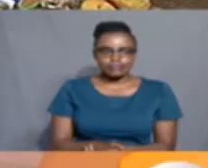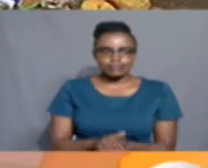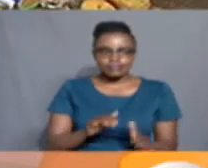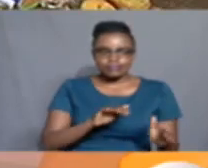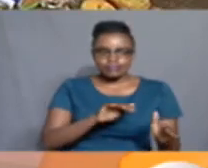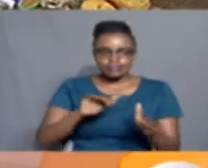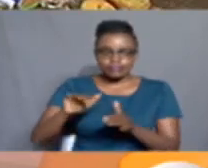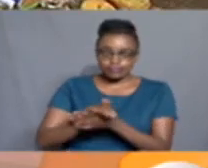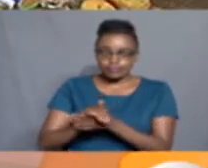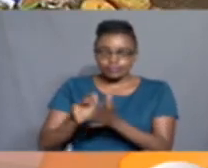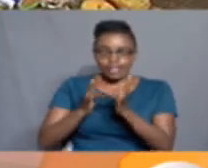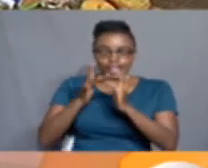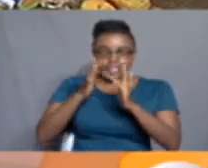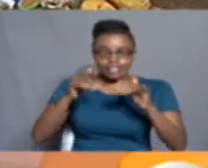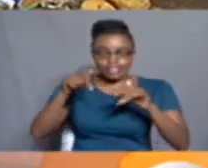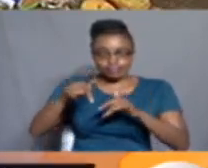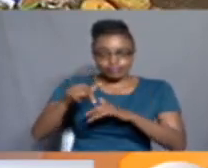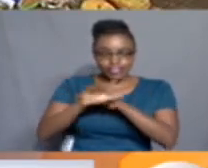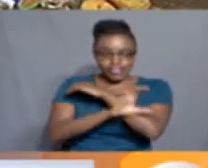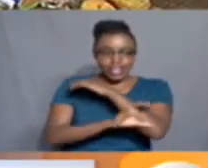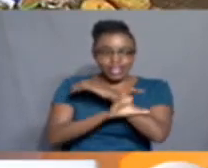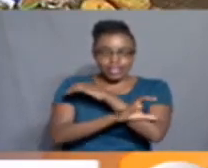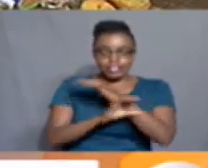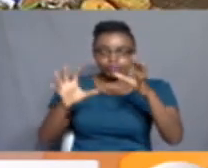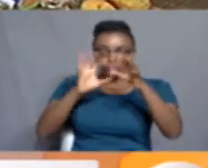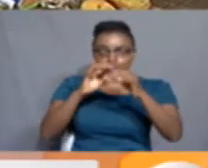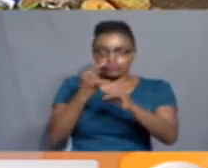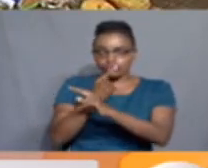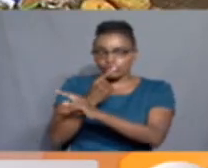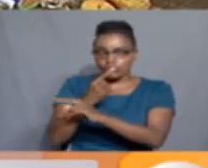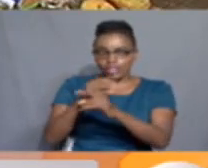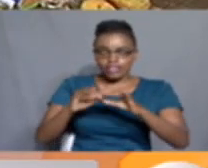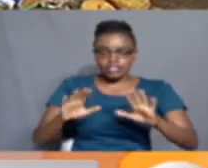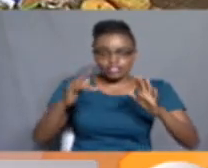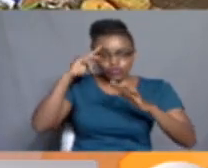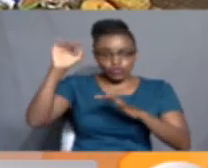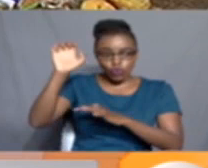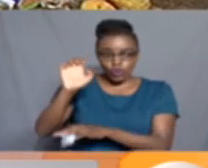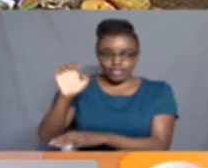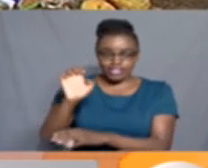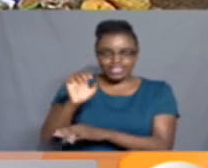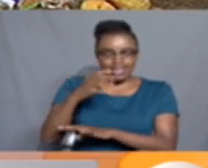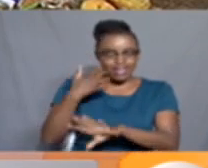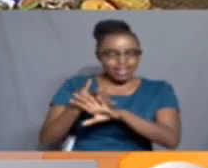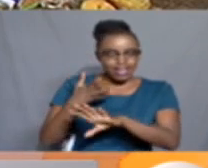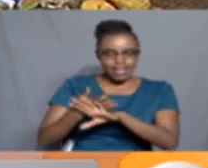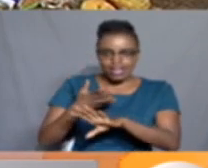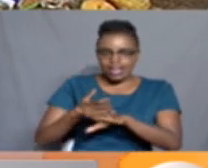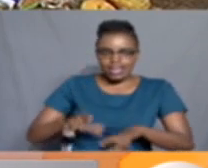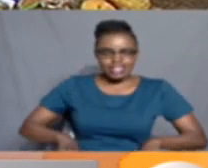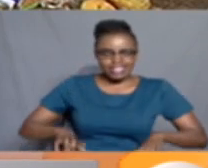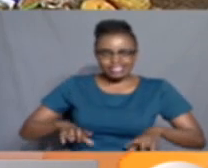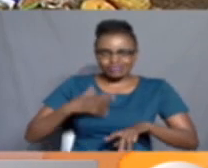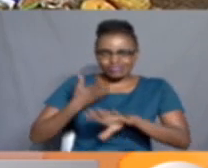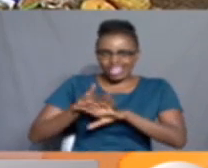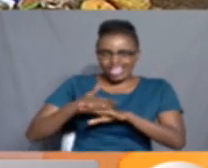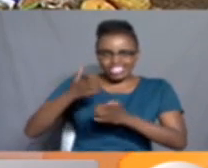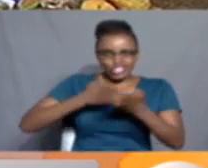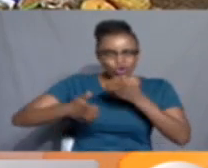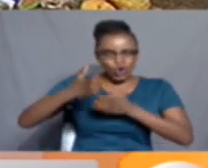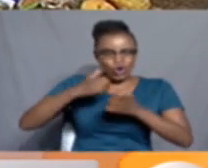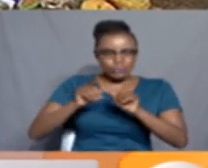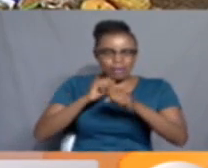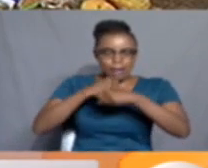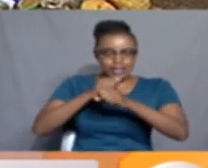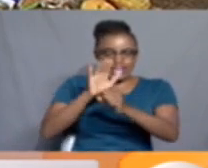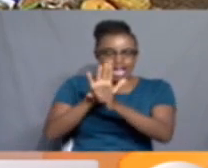Na muhuku wa kristo wa humu nchini wakijumwika na mungine ulimunguni katika shereza pasaka halingumu ya utumi na yushudio kote nchini miwafanya